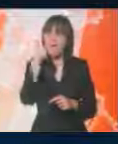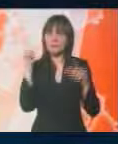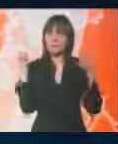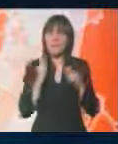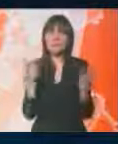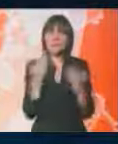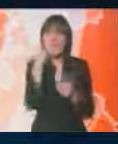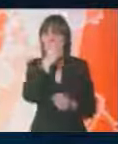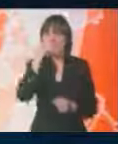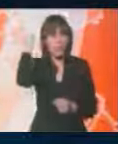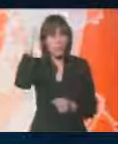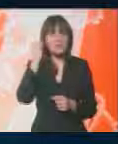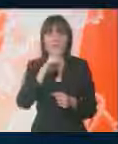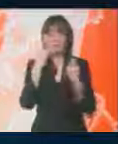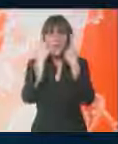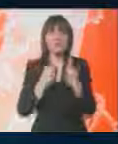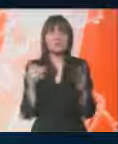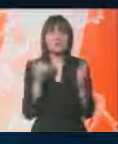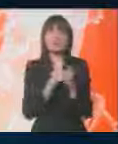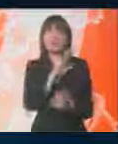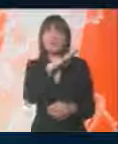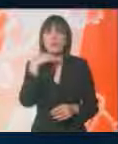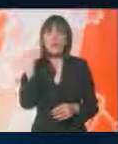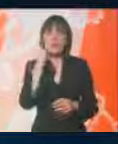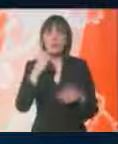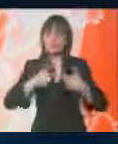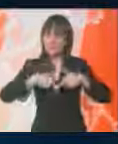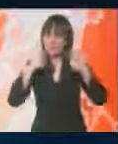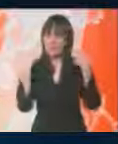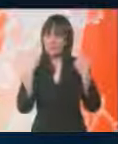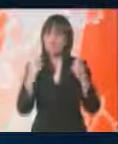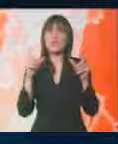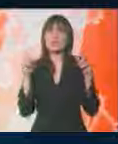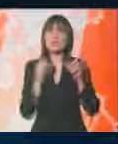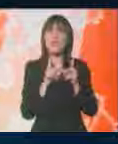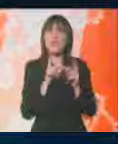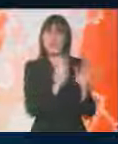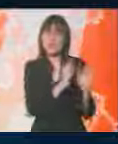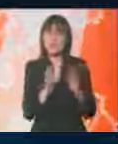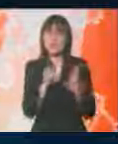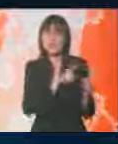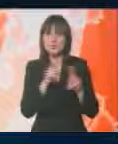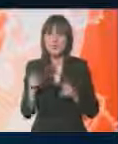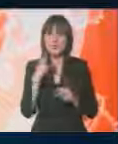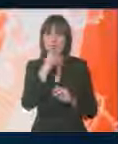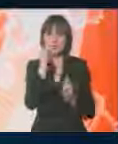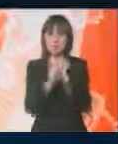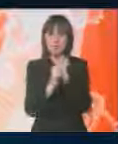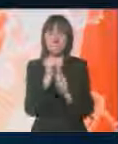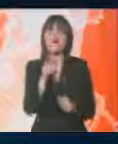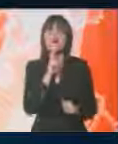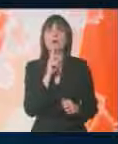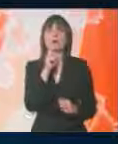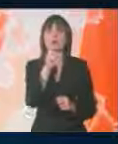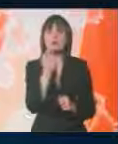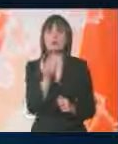društvu kao što je Kosovsko ne postoji još dovoljno kritičke svesti u procesuiranju tih zločina koji su